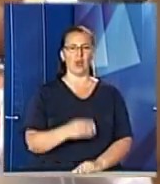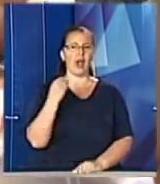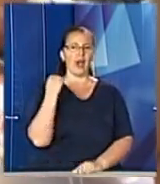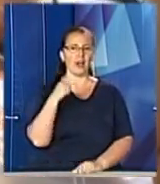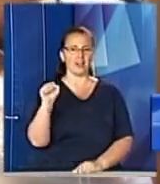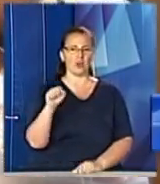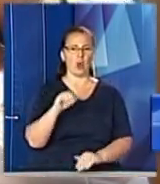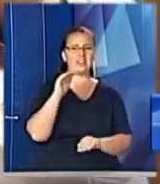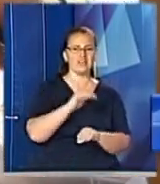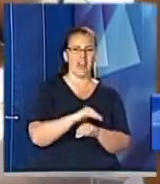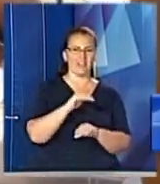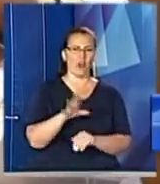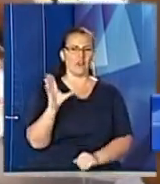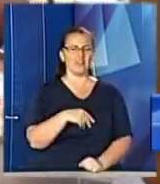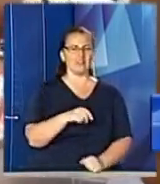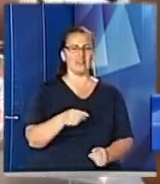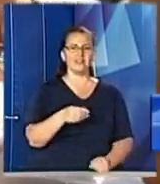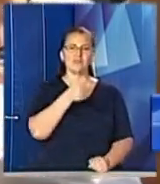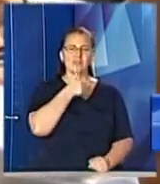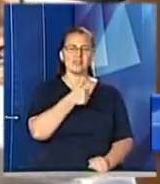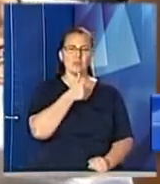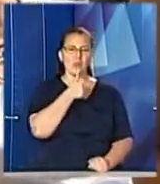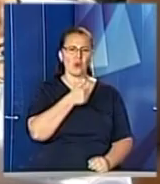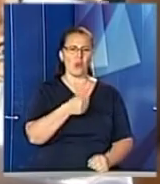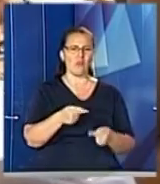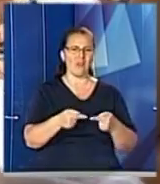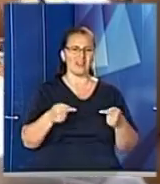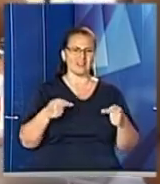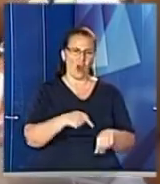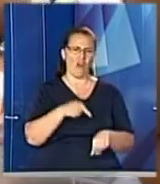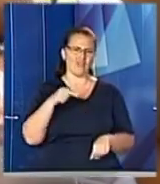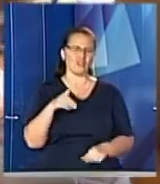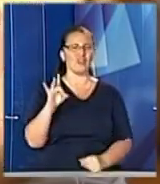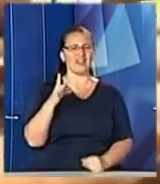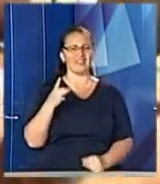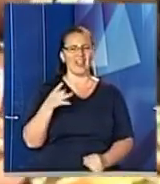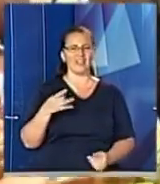Рекорд зафіксували, всі страви скуштували та відчули справжню Радехівського стильність.